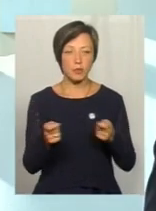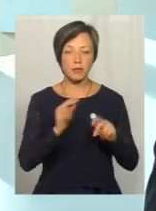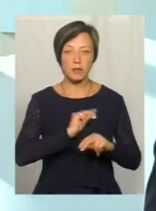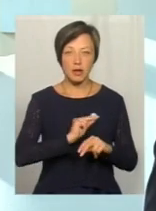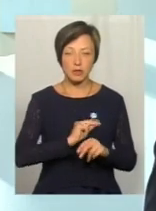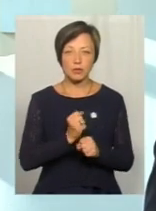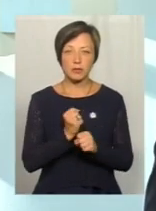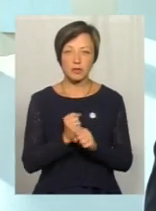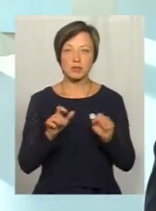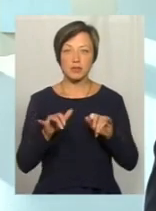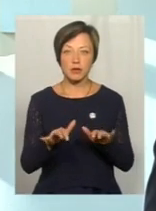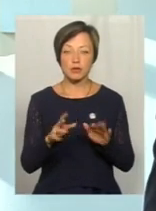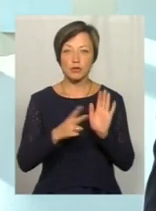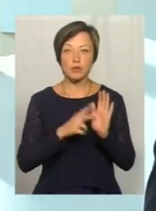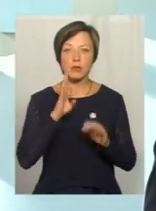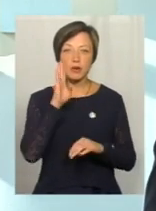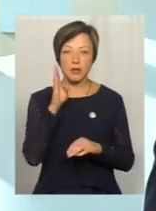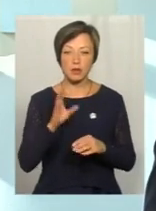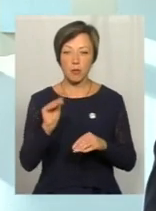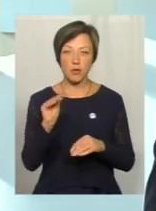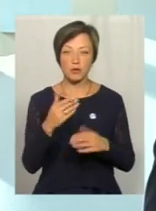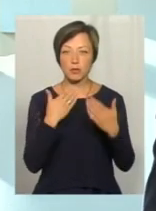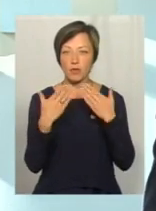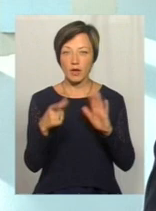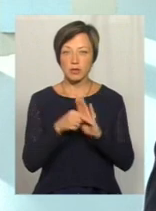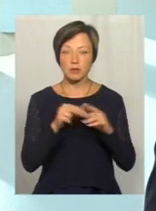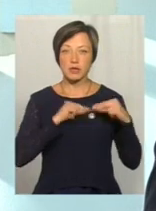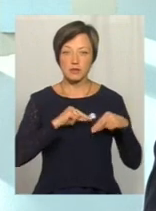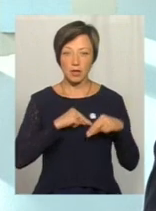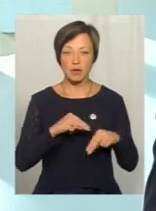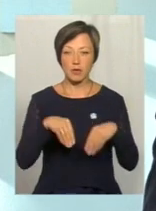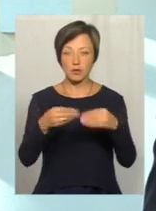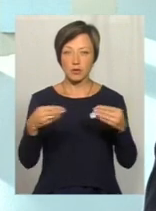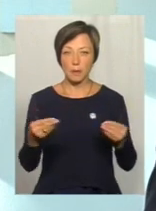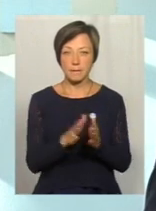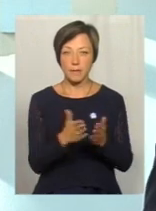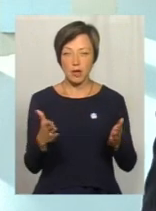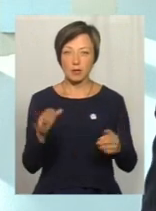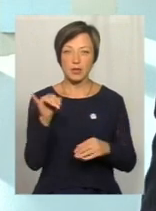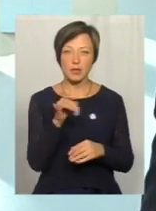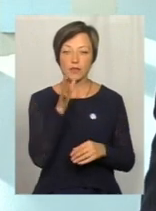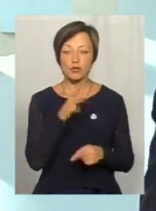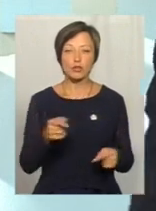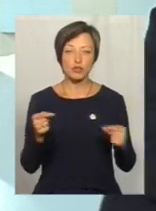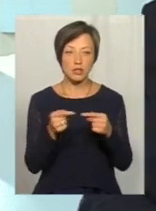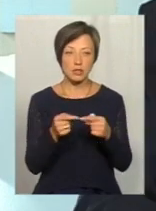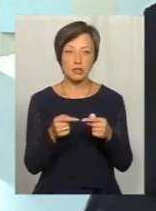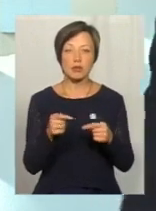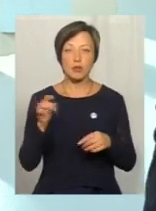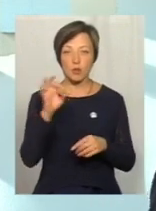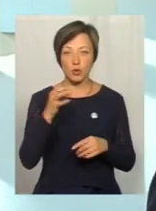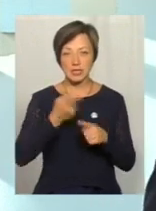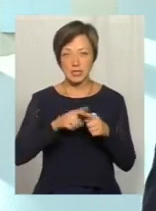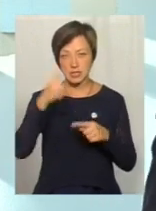вдавалися до такого заходу о сьомій ранку на прохідні, спілкувалися з працівниками, пам'ятки їм вручали. І в той же час ми про це знали,